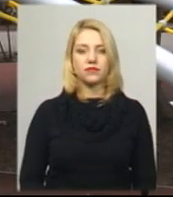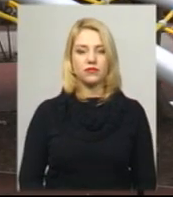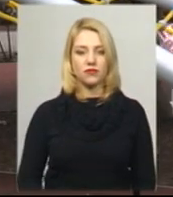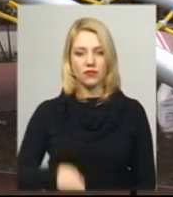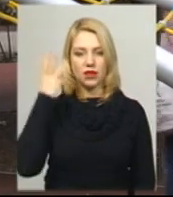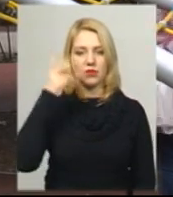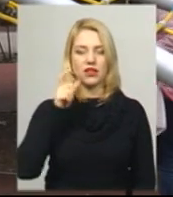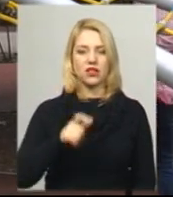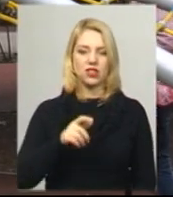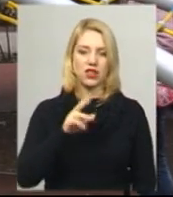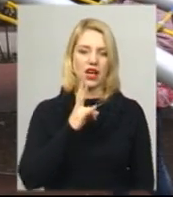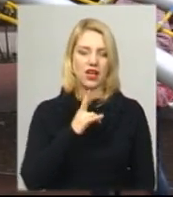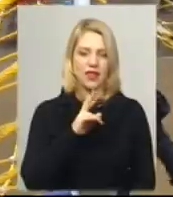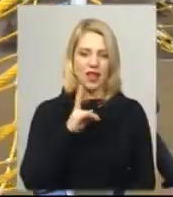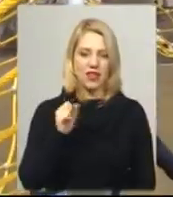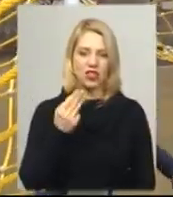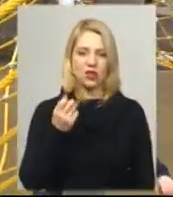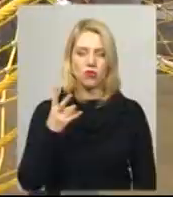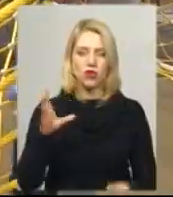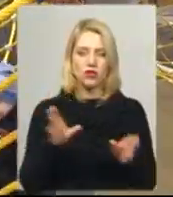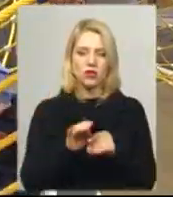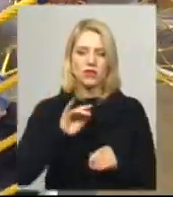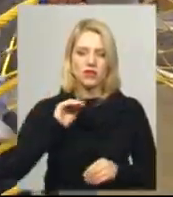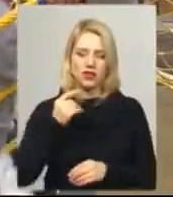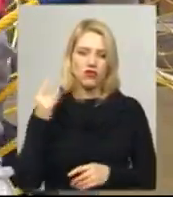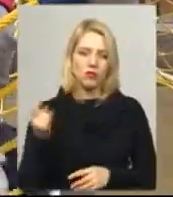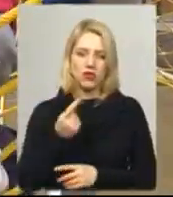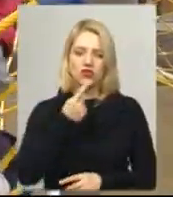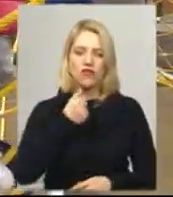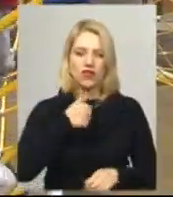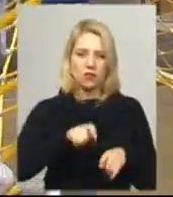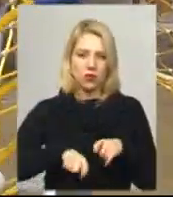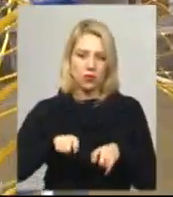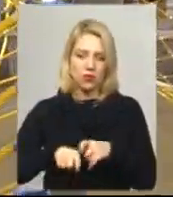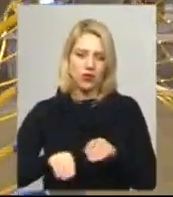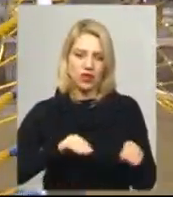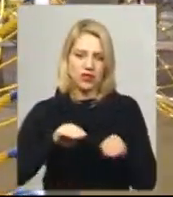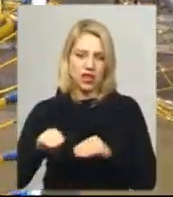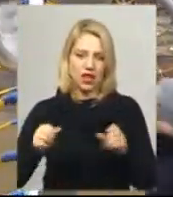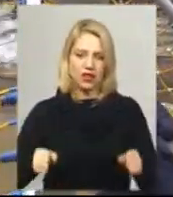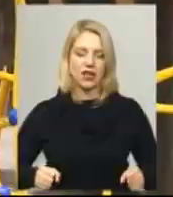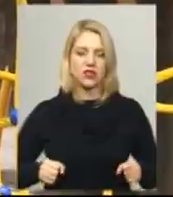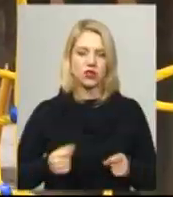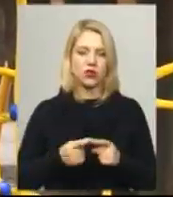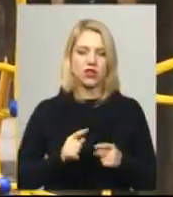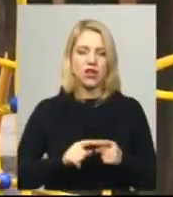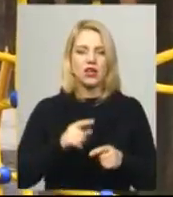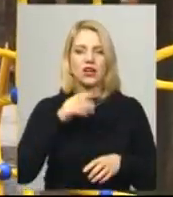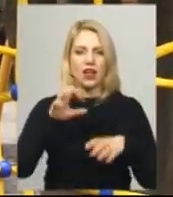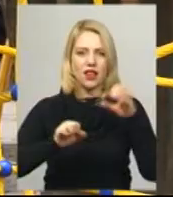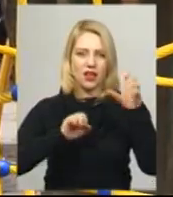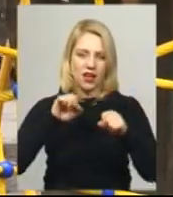Хмельничанка Яна Щіпко разом із дитиною сьогодні вперше випробувала встановлений атракціон «Канатна доріжка». Каже, задоволена, що